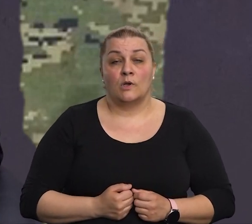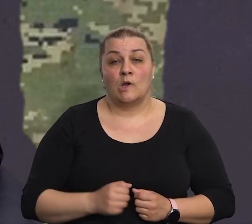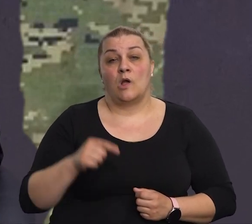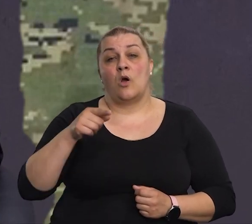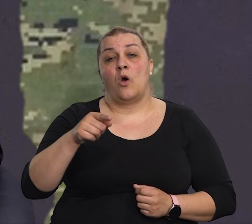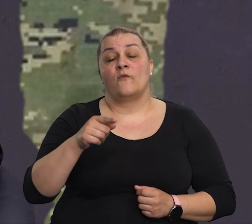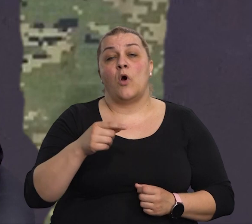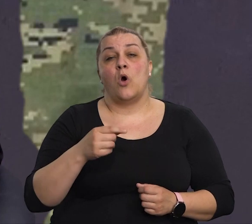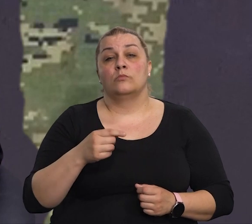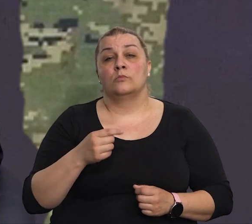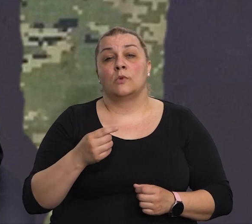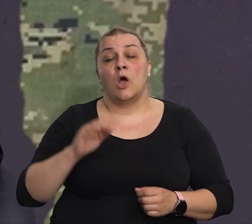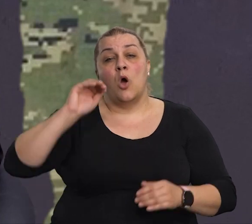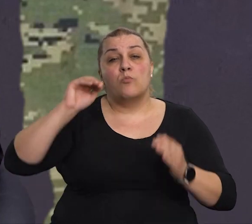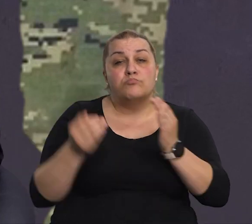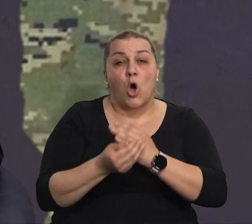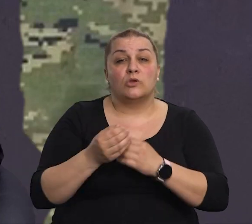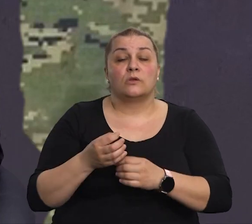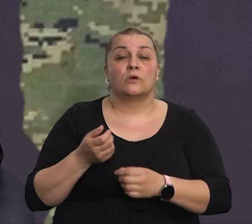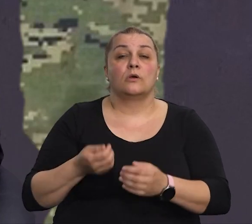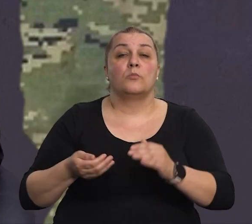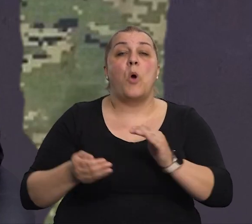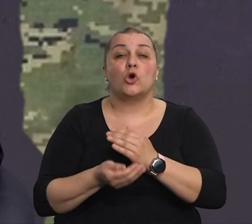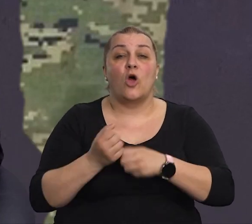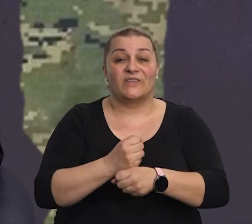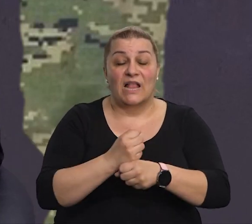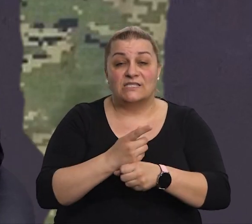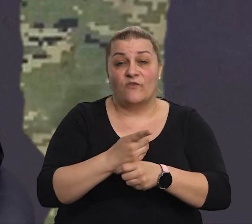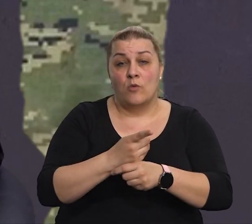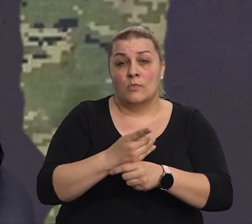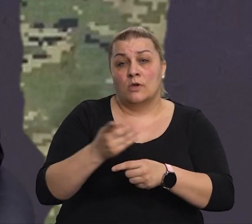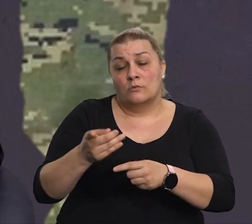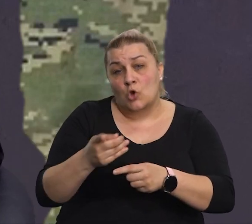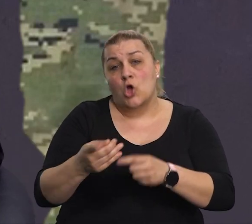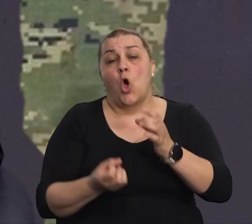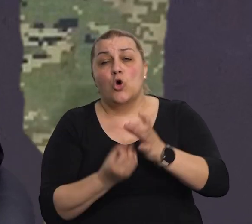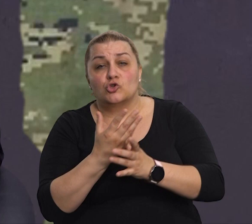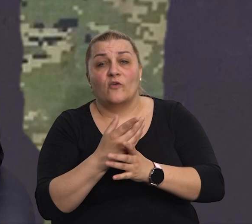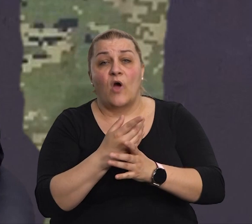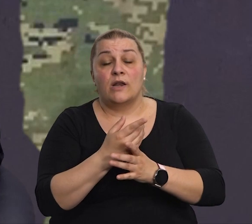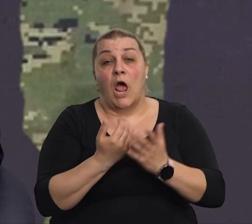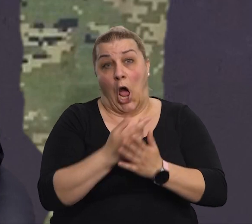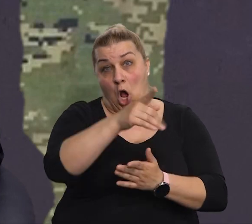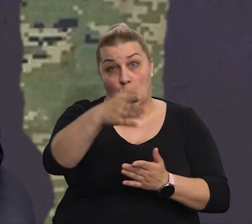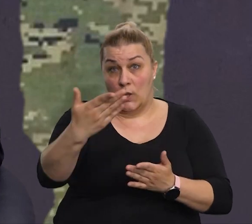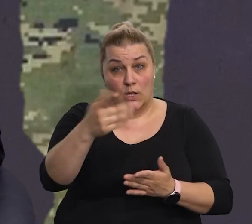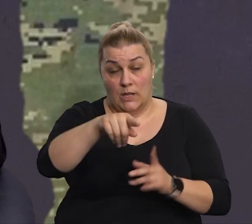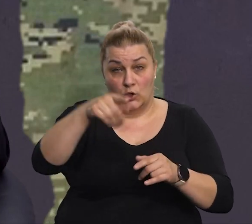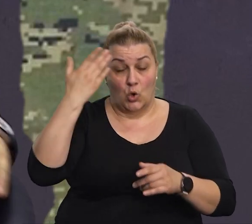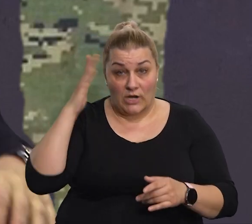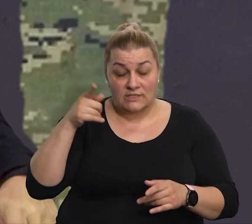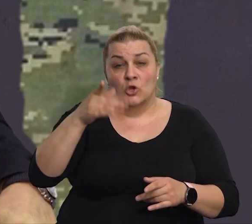tjeso Hrvatskog čarskog zbora, je i osnovan, možda, za ljude koji još ne znaju, bio je